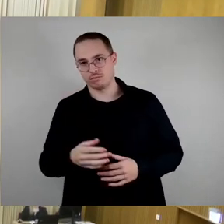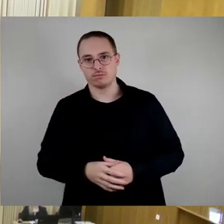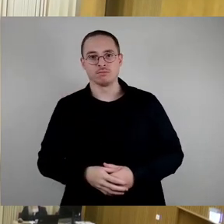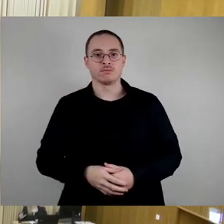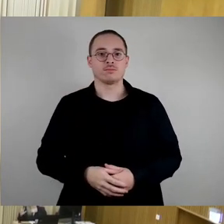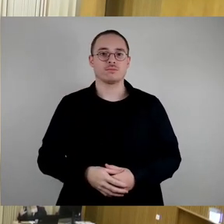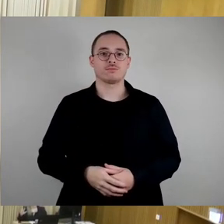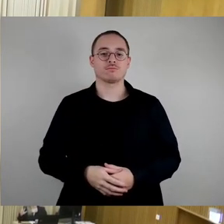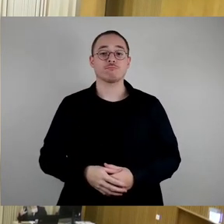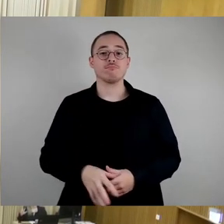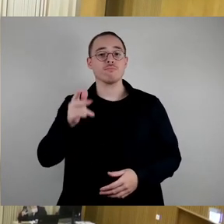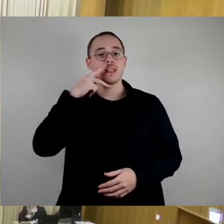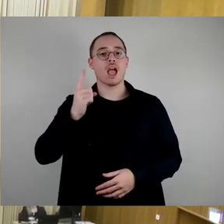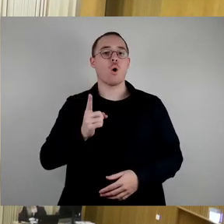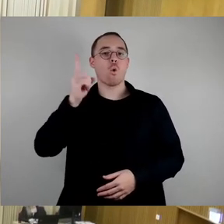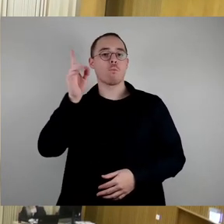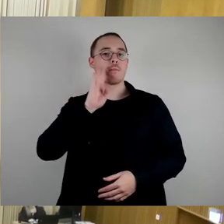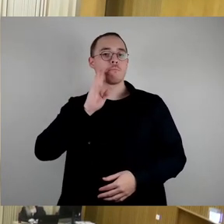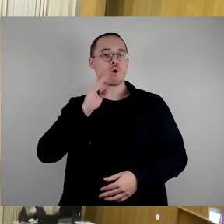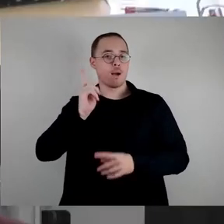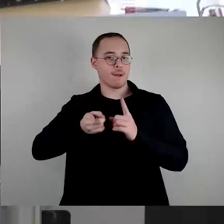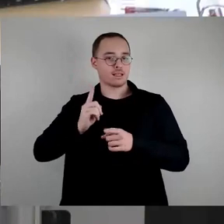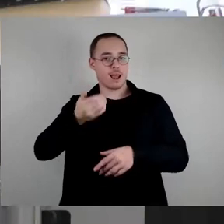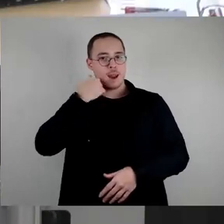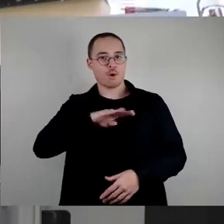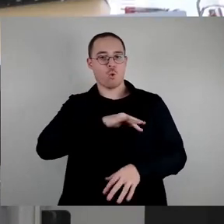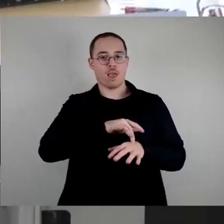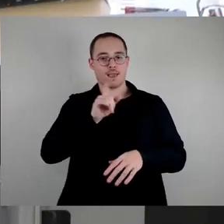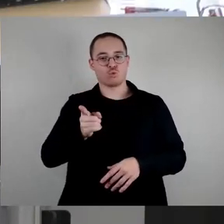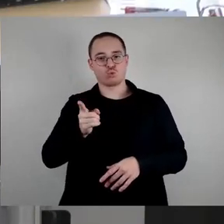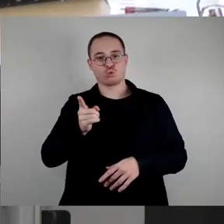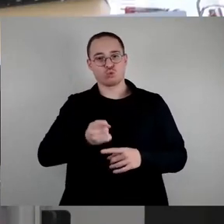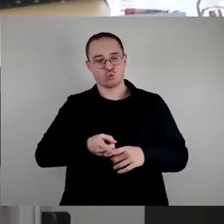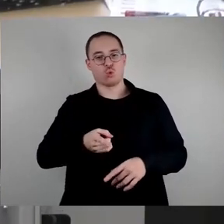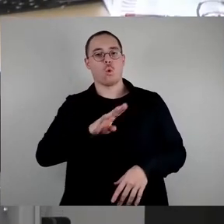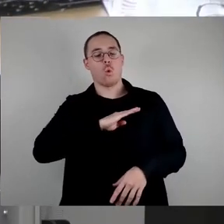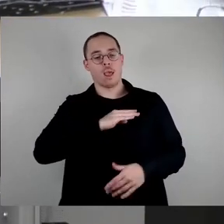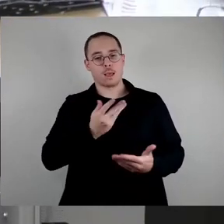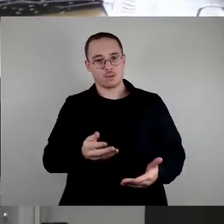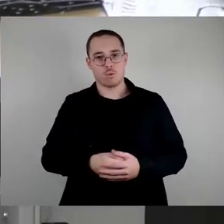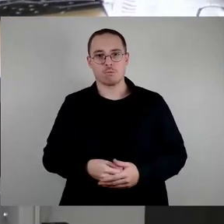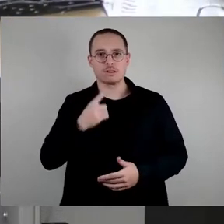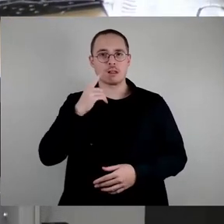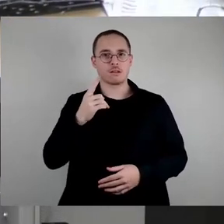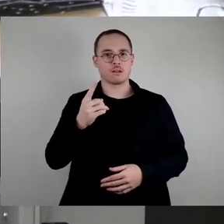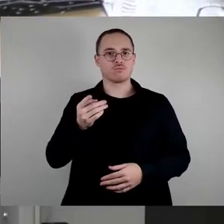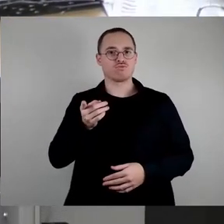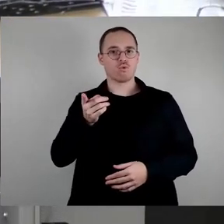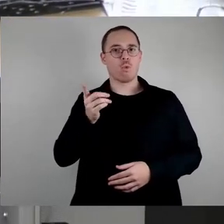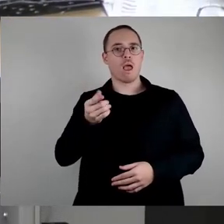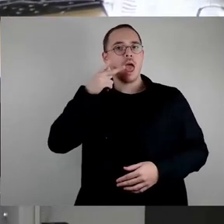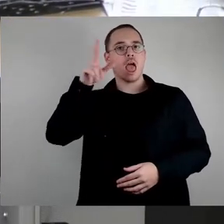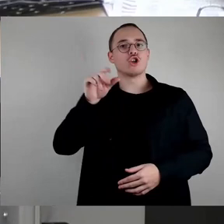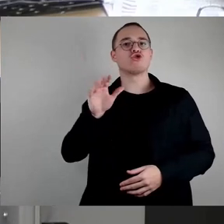Herr Oberbürgermeister, liebe Kolleginnen und Kollegen, ich dachte ja ursprünglich nach den Redebeiträgen von Herrn Schmelig, der den